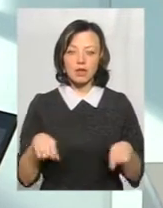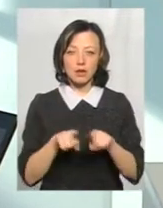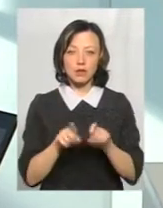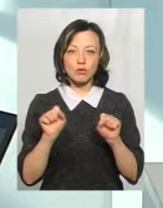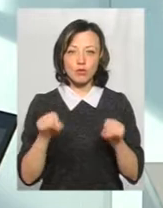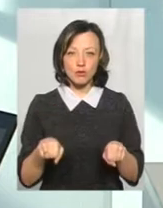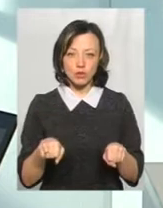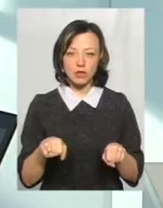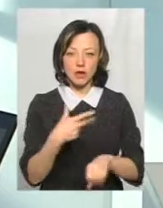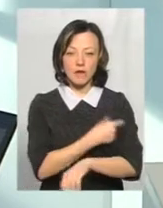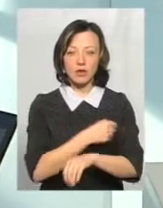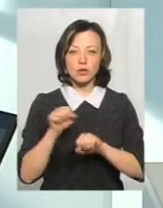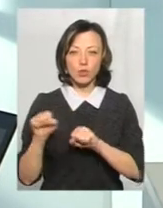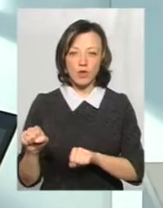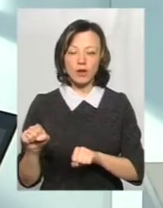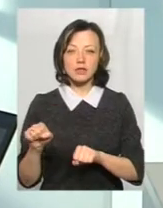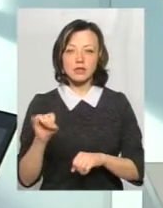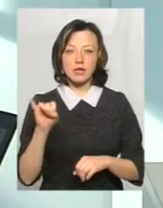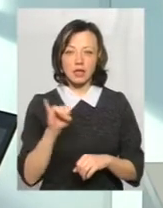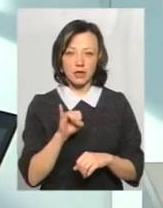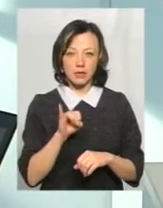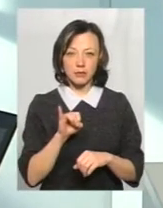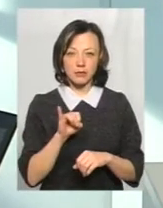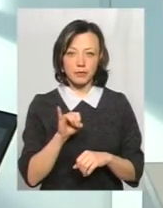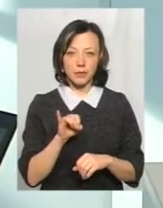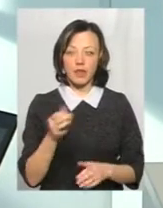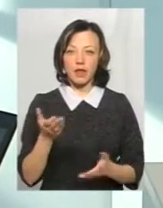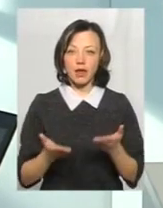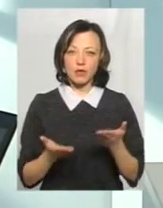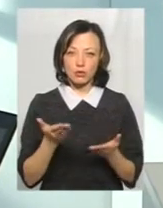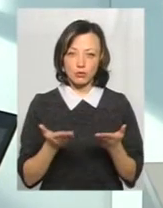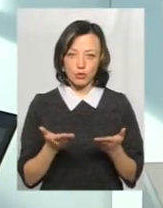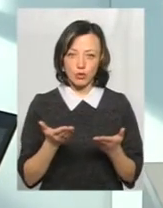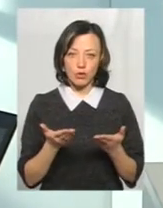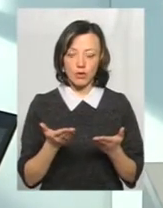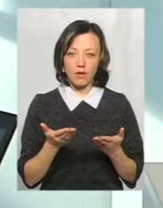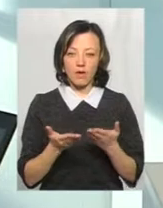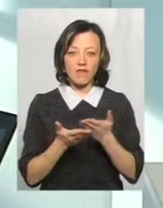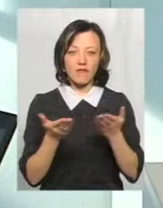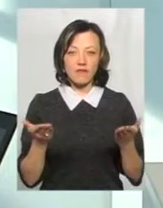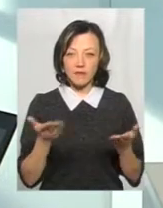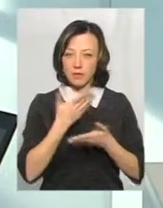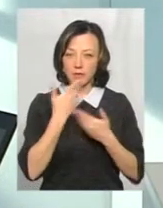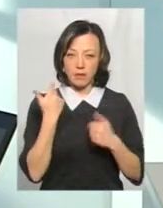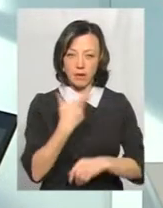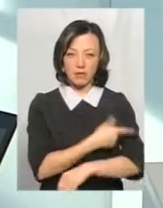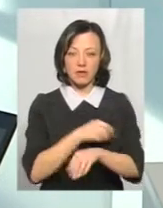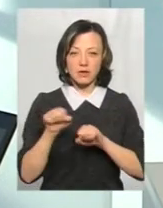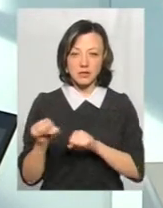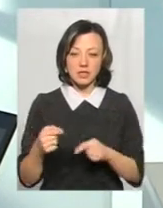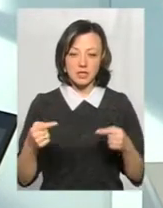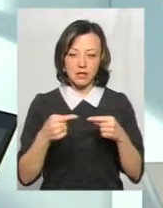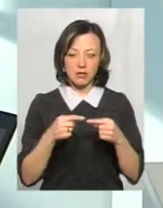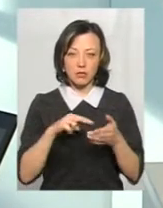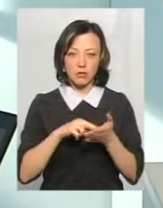вакцинуватися. І якщо ви не вакциновані, згідно